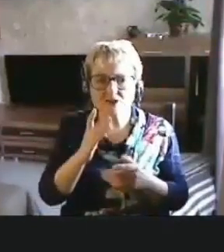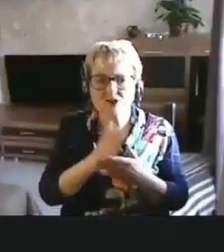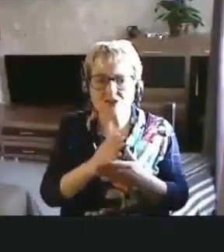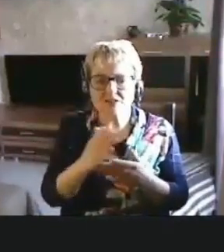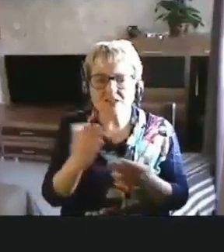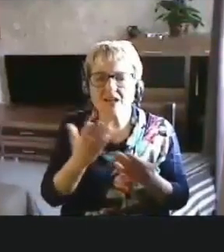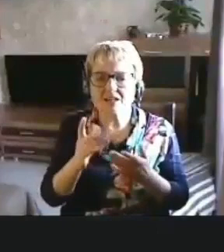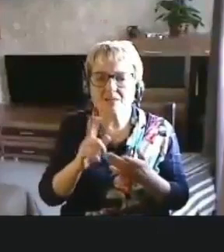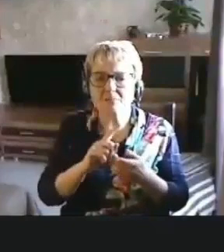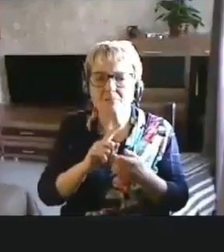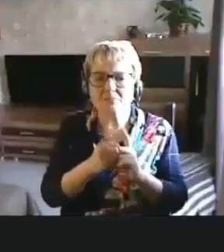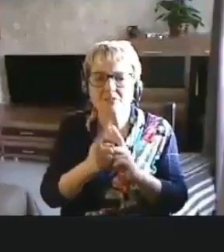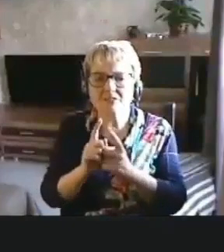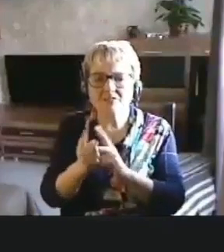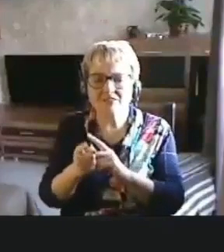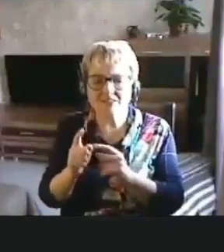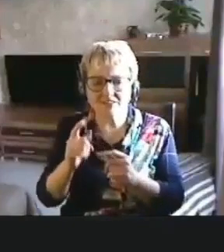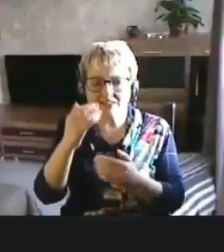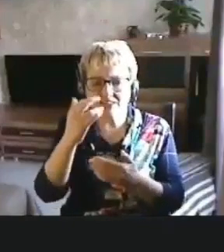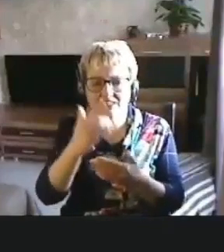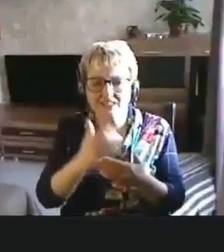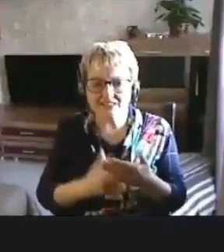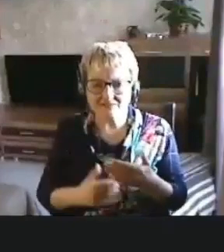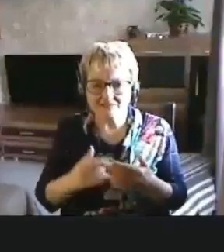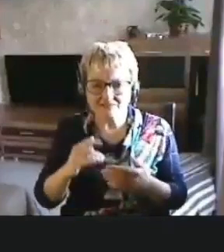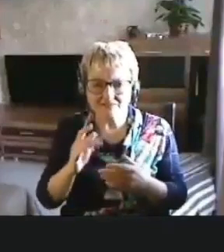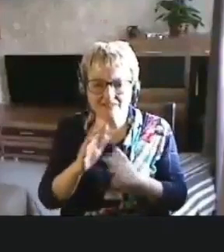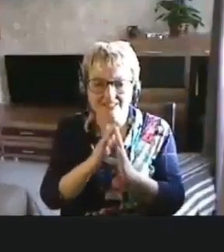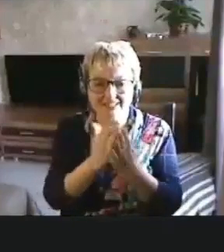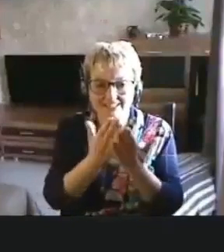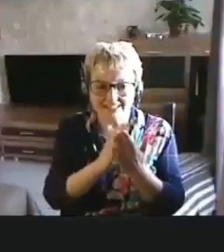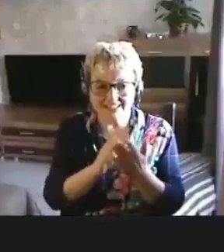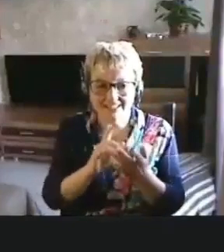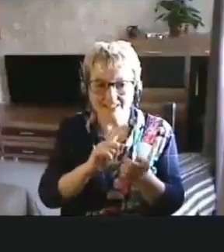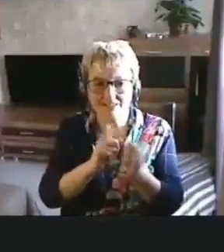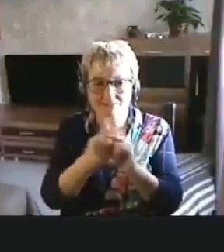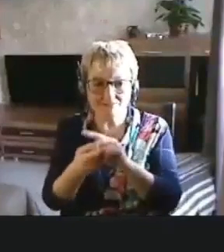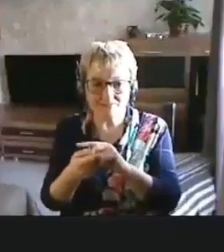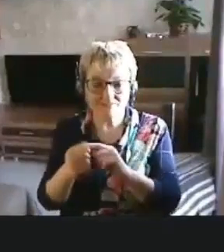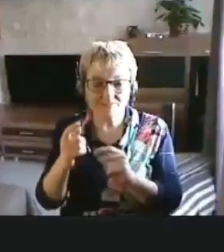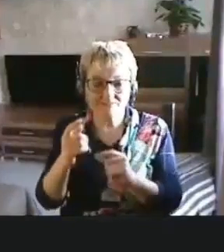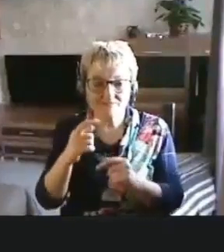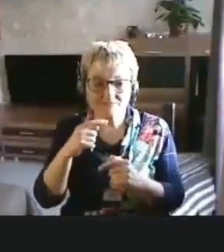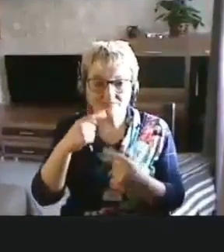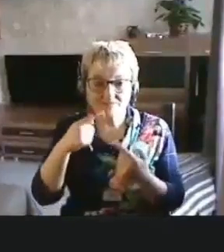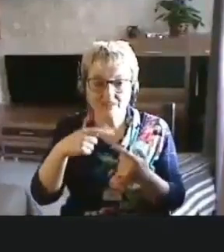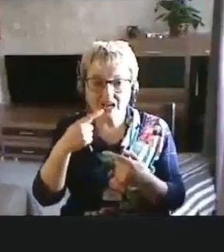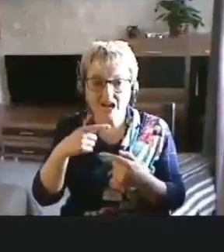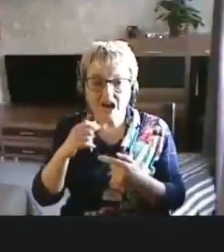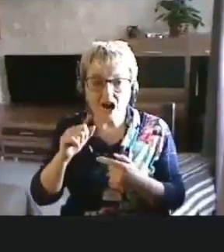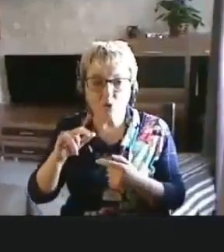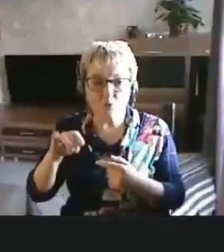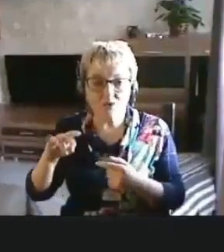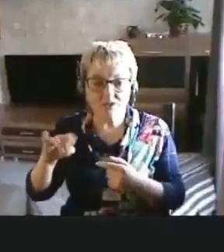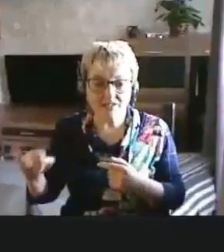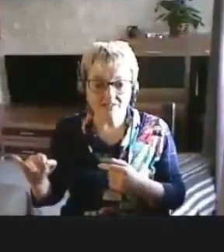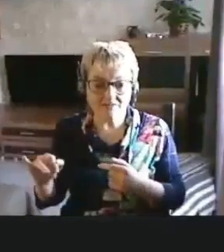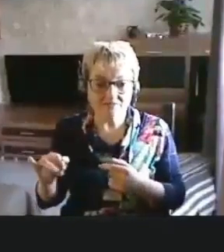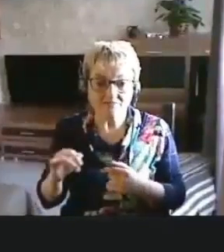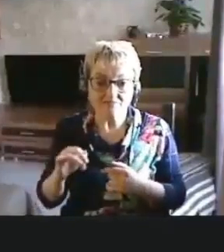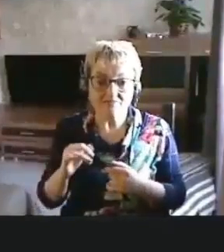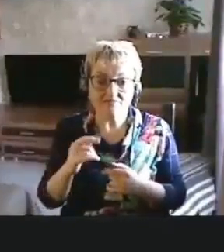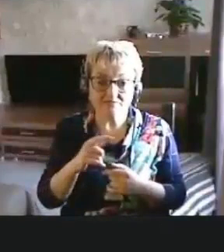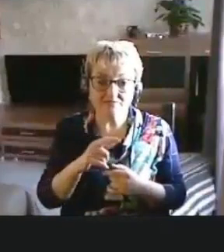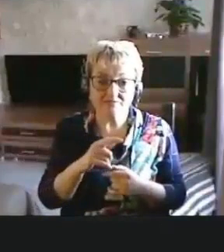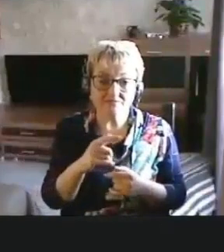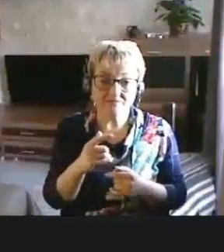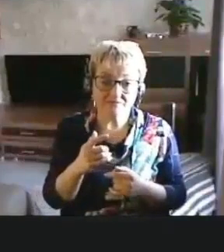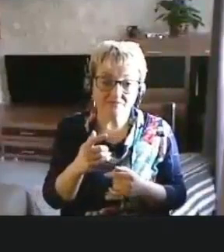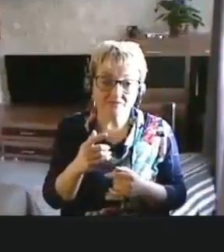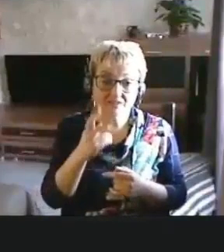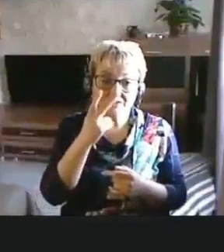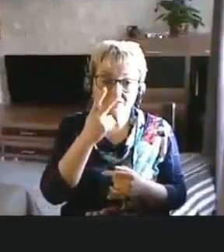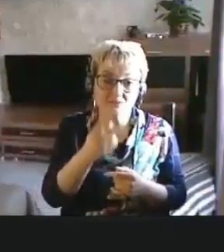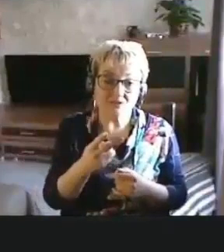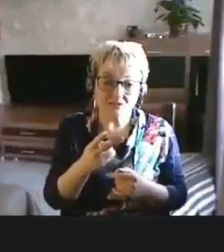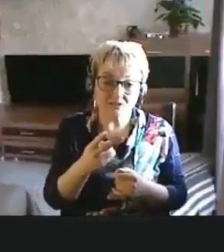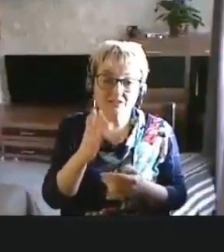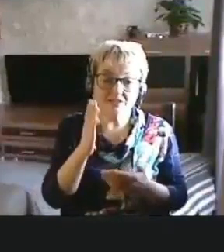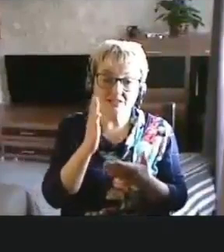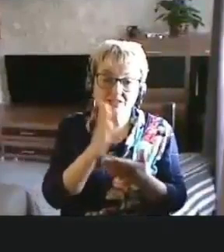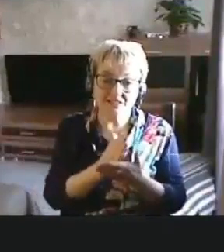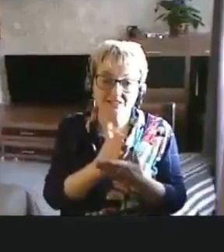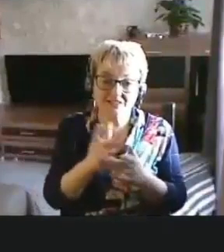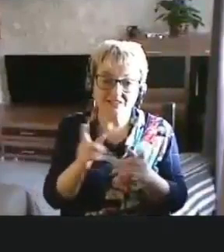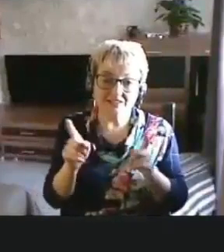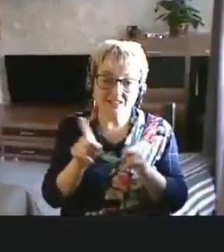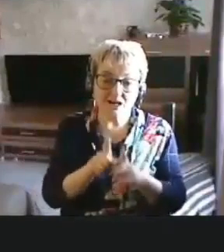посоветую, как перевести тексты, текстовые книги в аудио. Смотрите, ну, есть